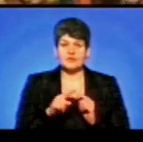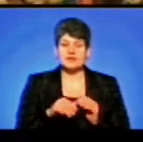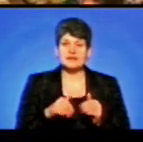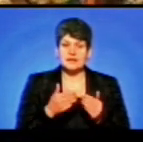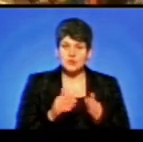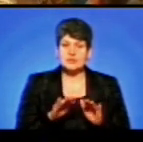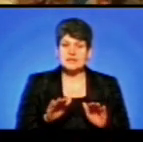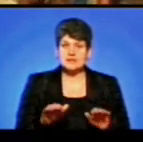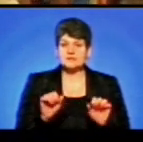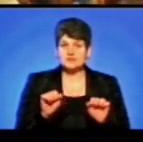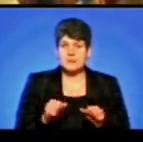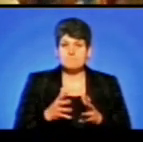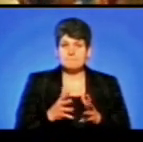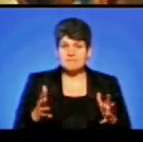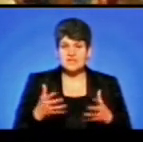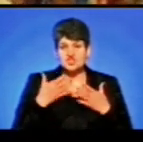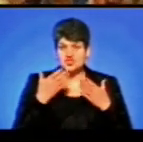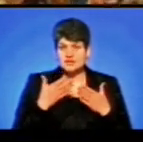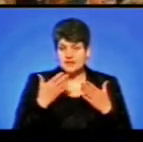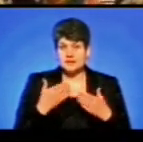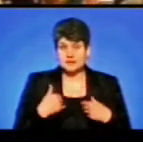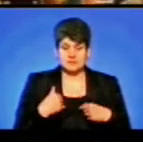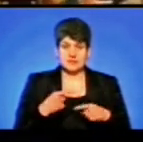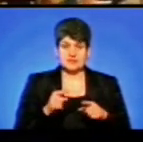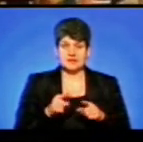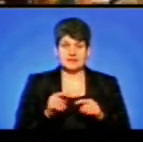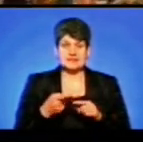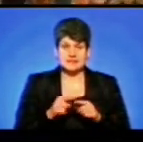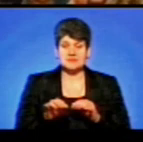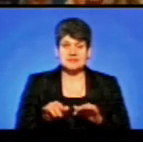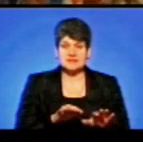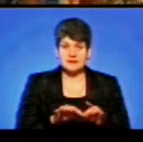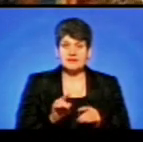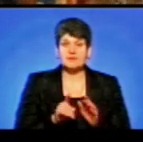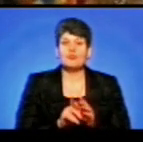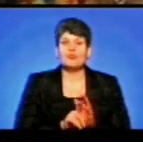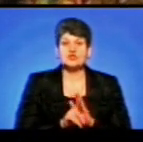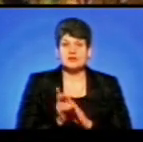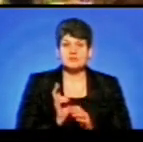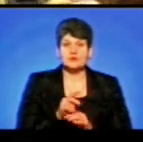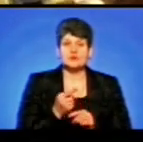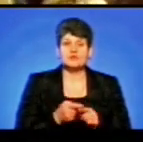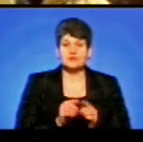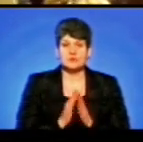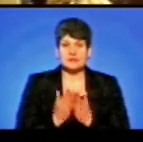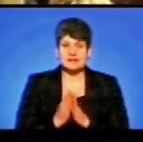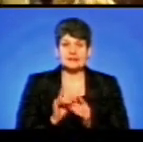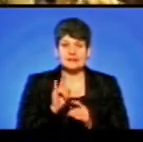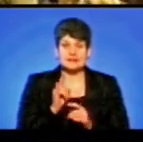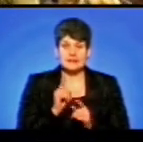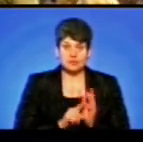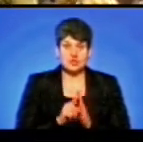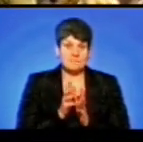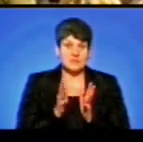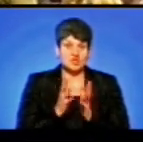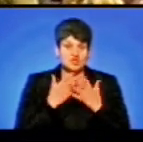дітям поштовх більше читати. От ми так, з такими заходами, з тим, що почали ходити в цю книгарню, дитина почала більше читати.